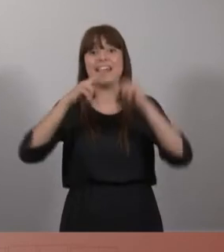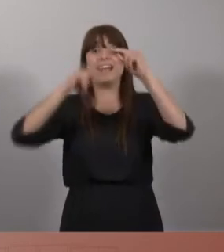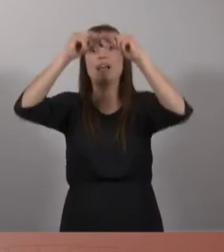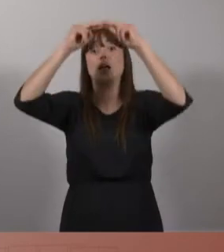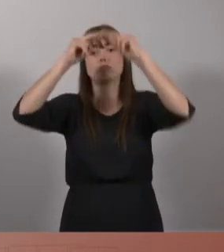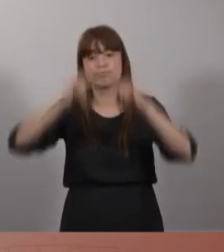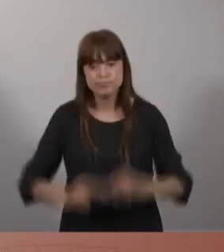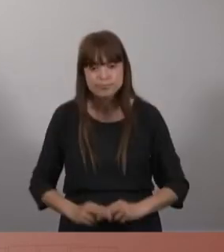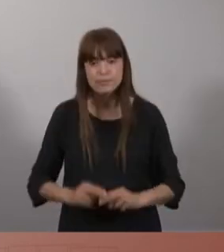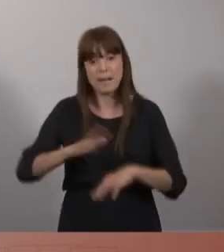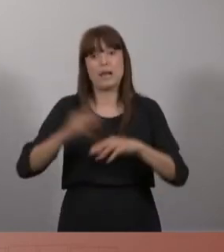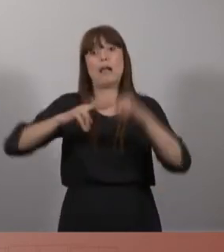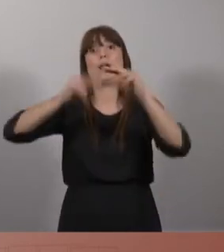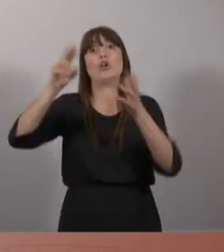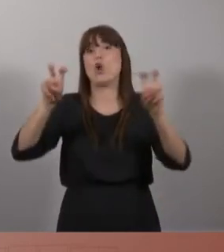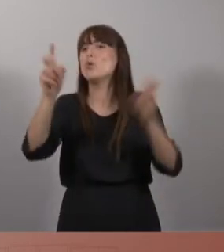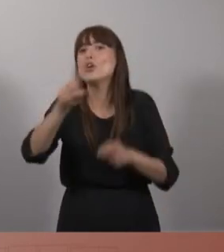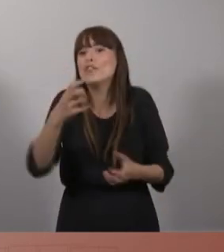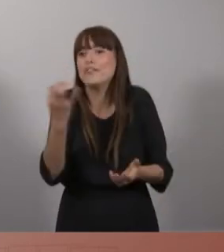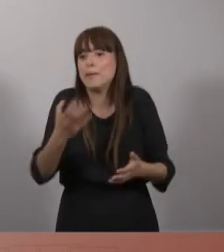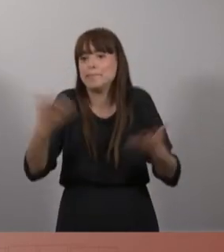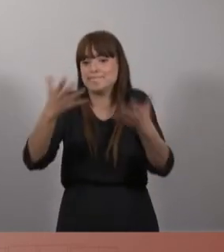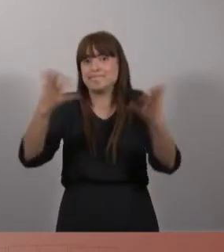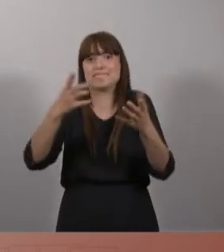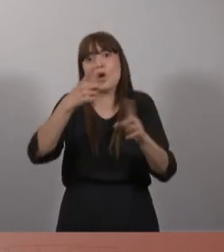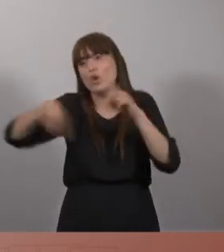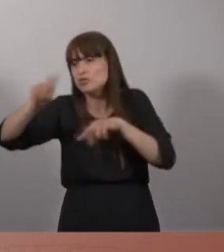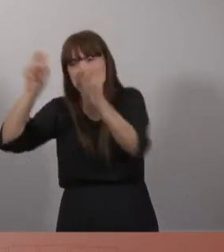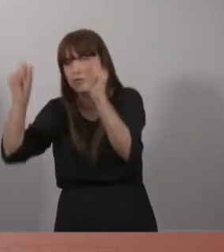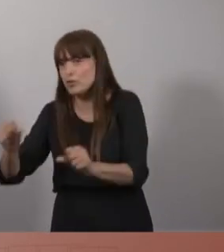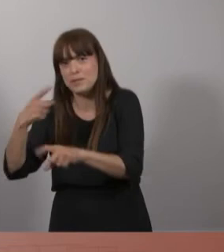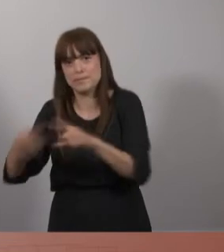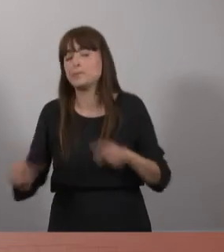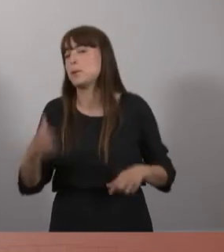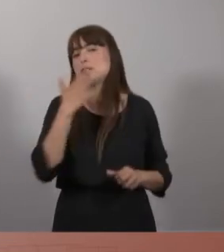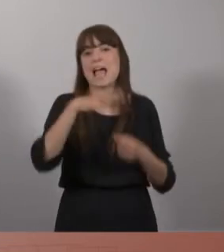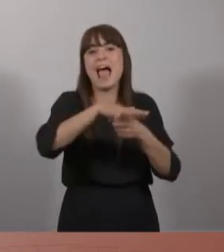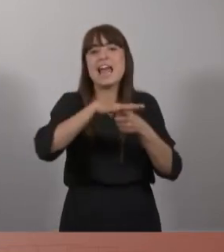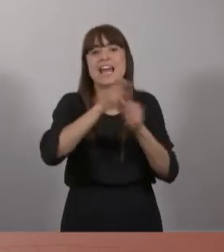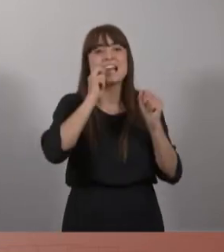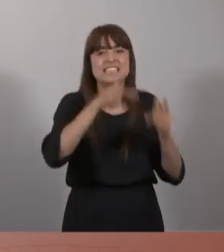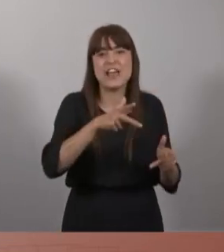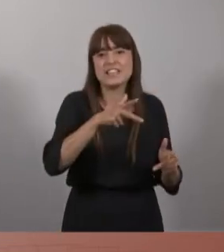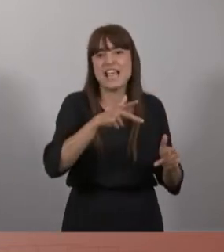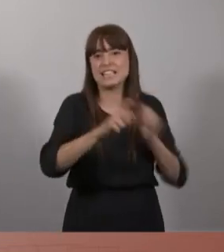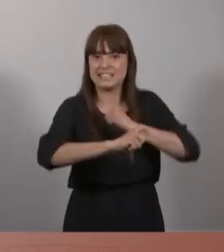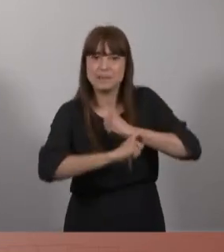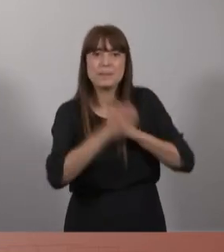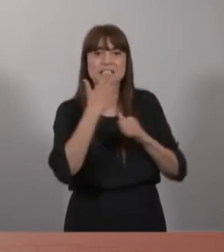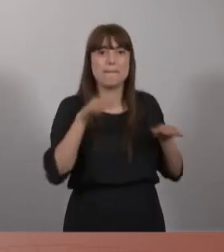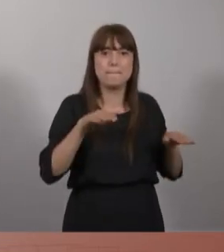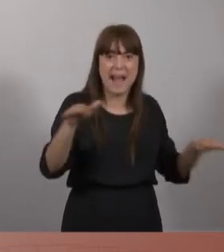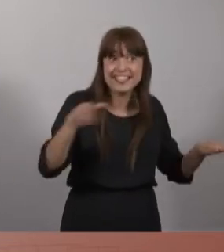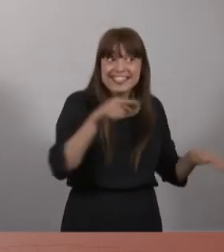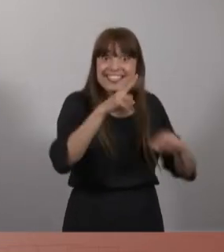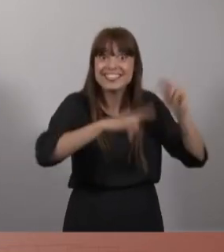contenció. Per tant, també exigim que actuacions com àrees residencials estratègiques que es fan al Prat de Llobregat, que